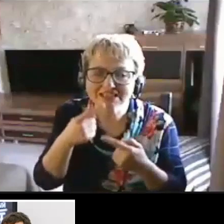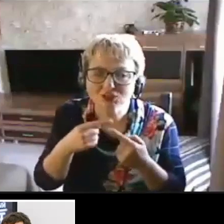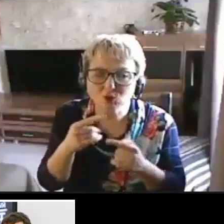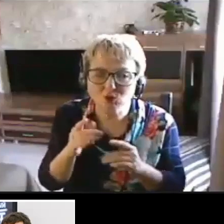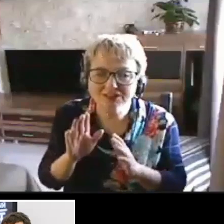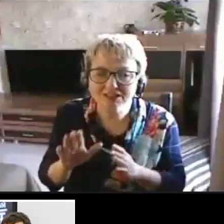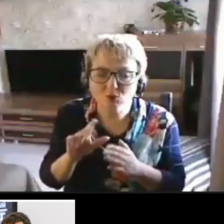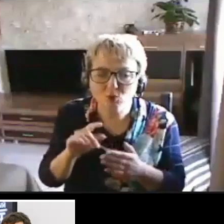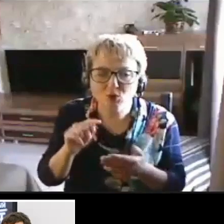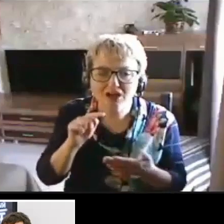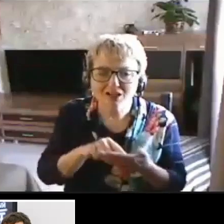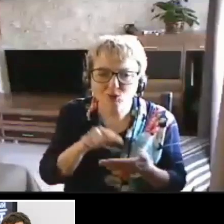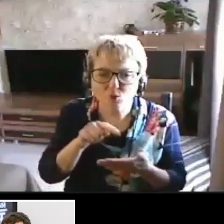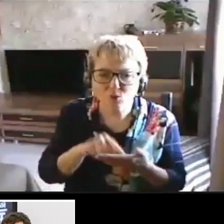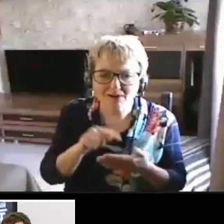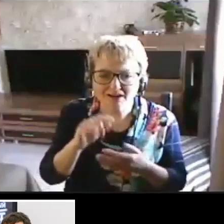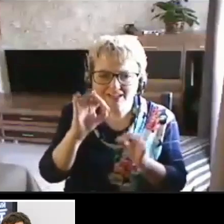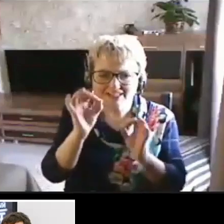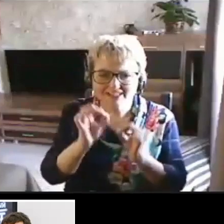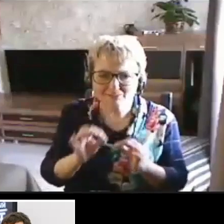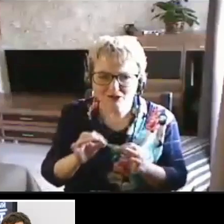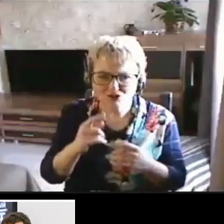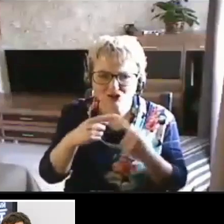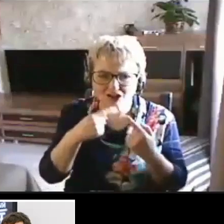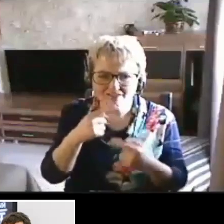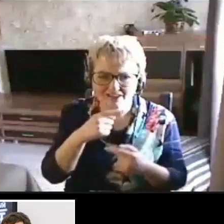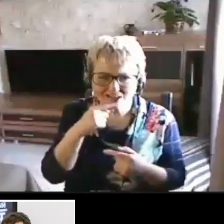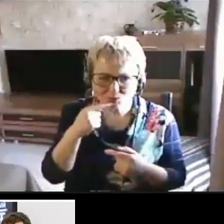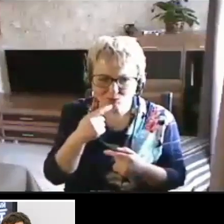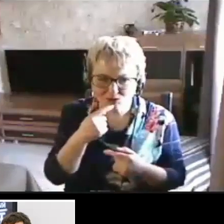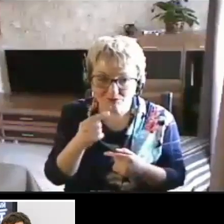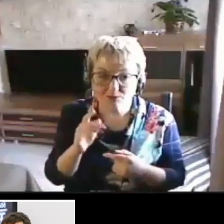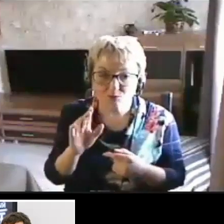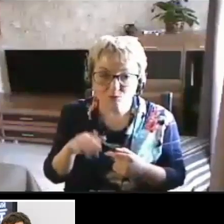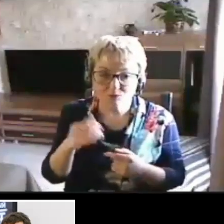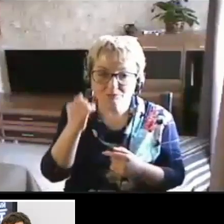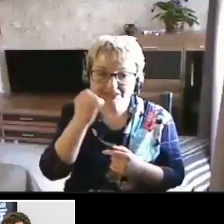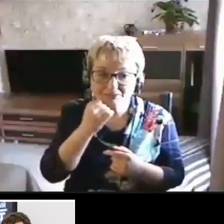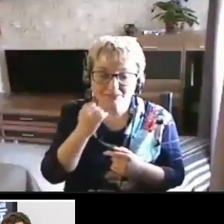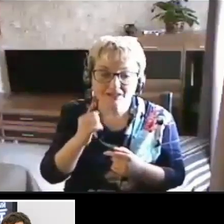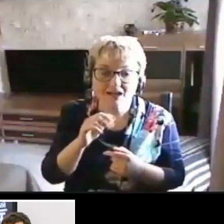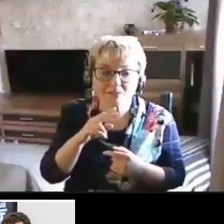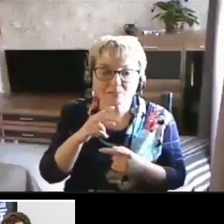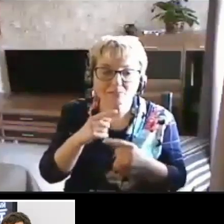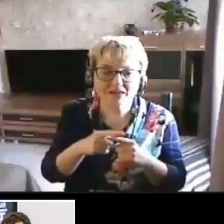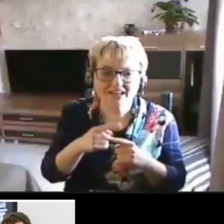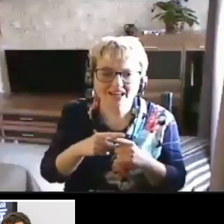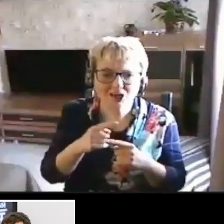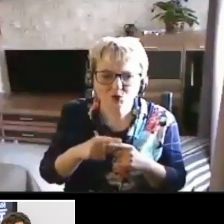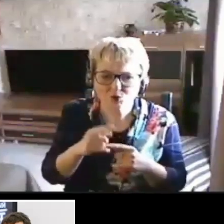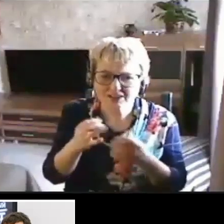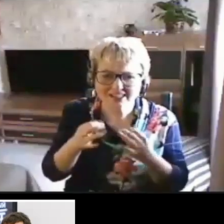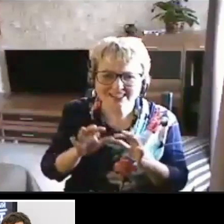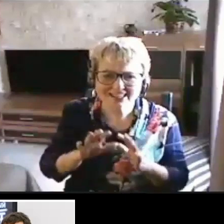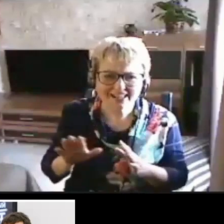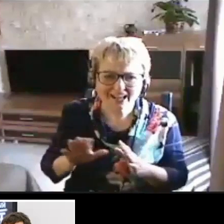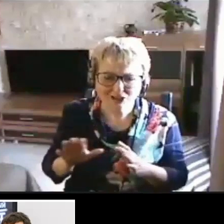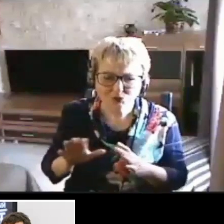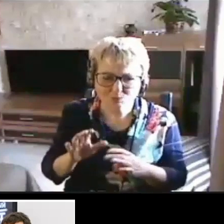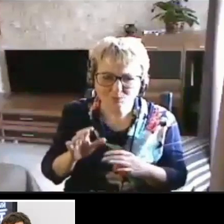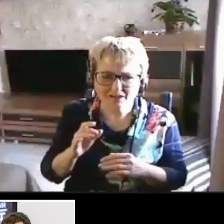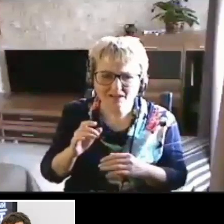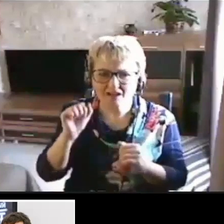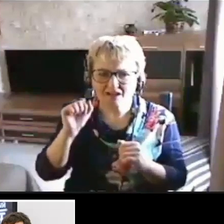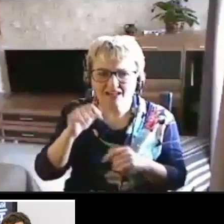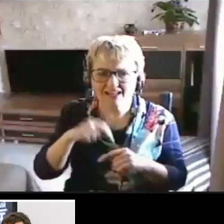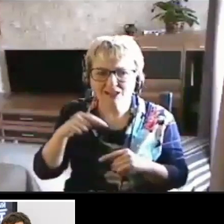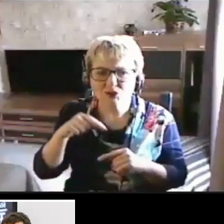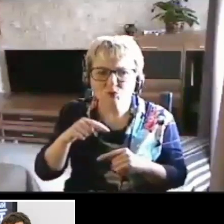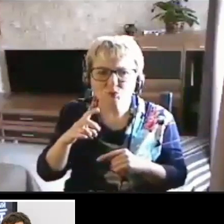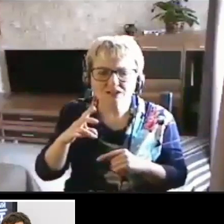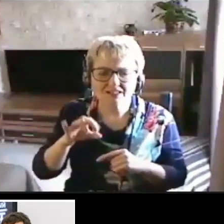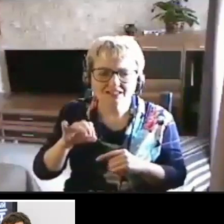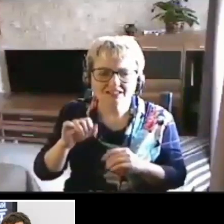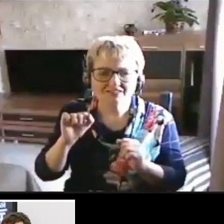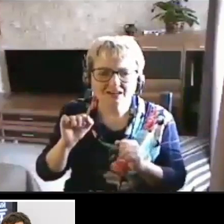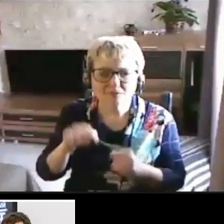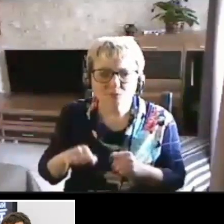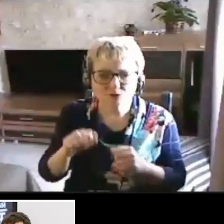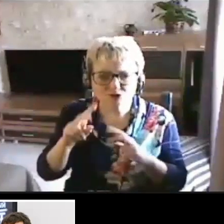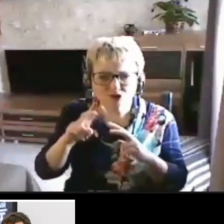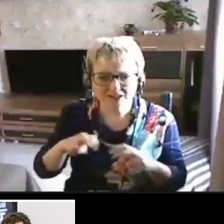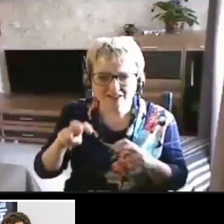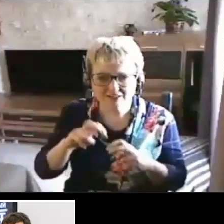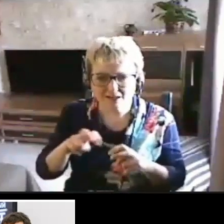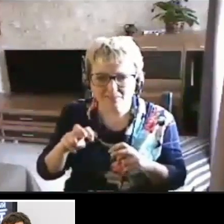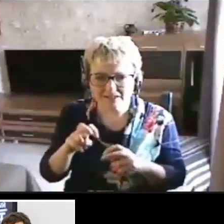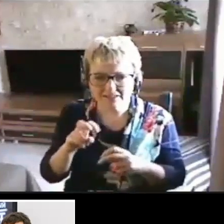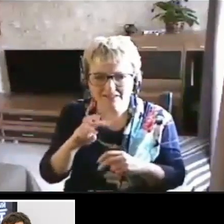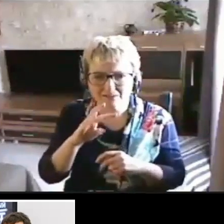кнопка или изображение. Говорит на русском языке. Ну, спасибо. Перекресток практически недоступен. Интуитивно можно разобраться